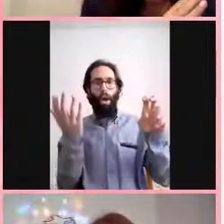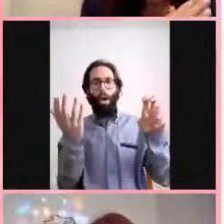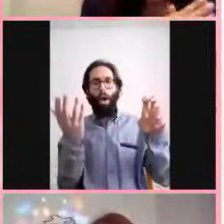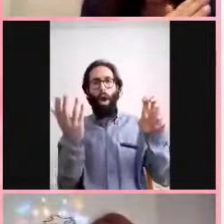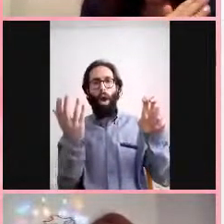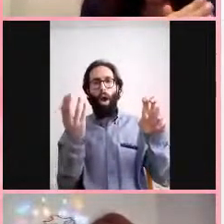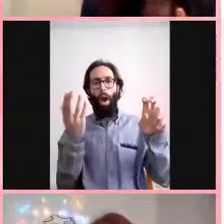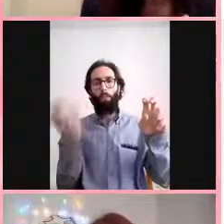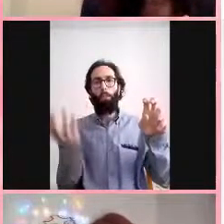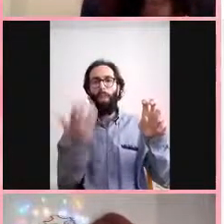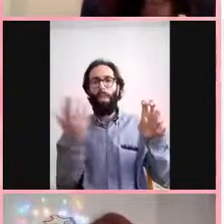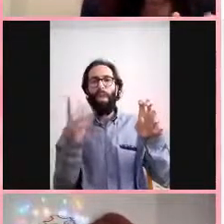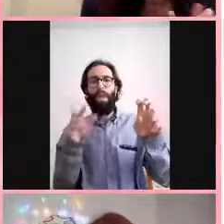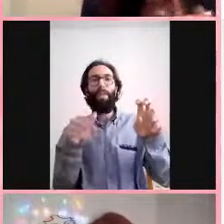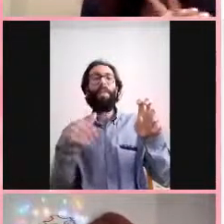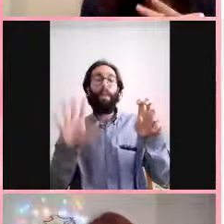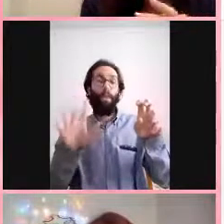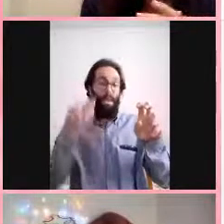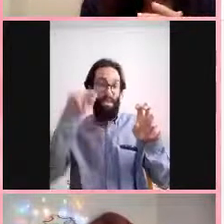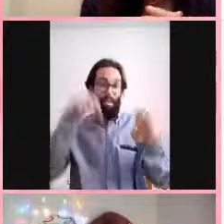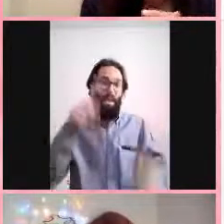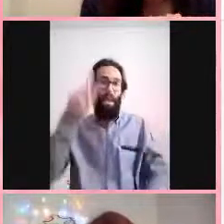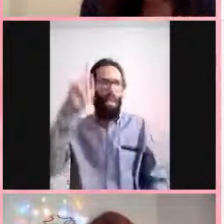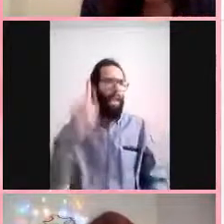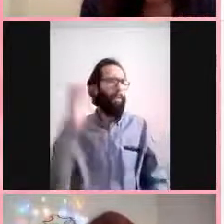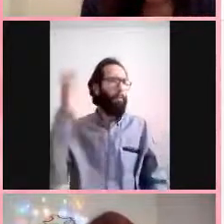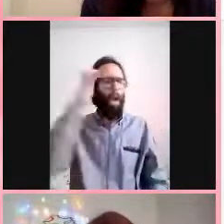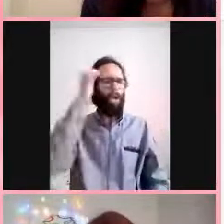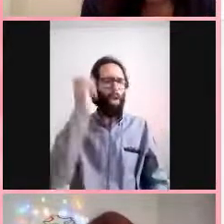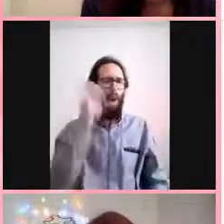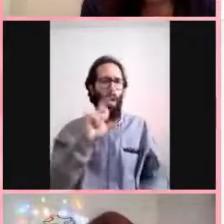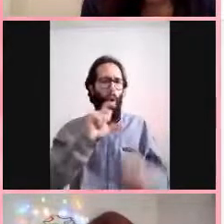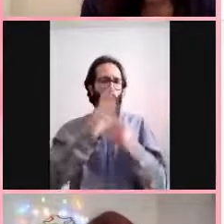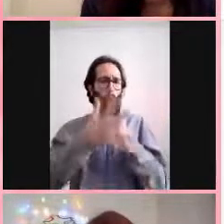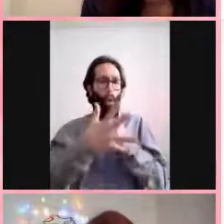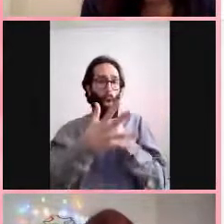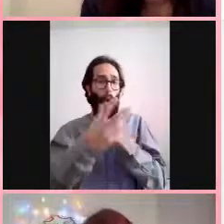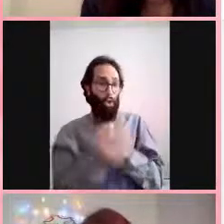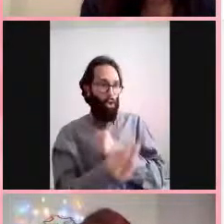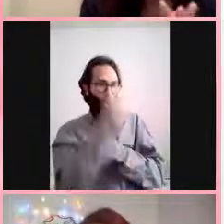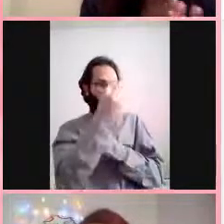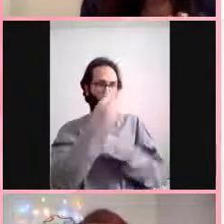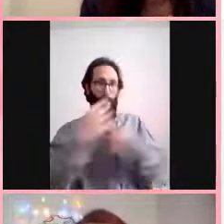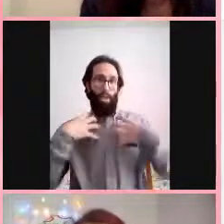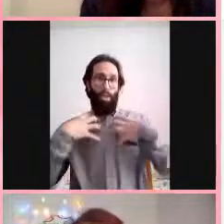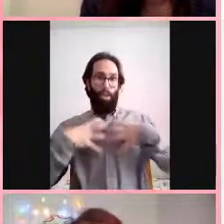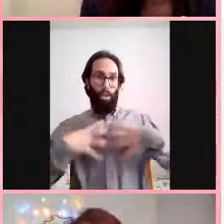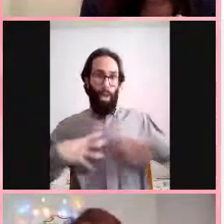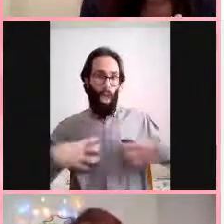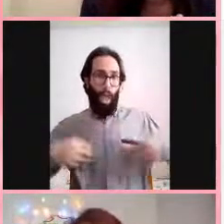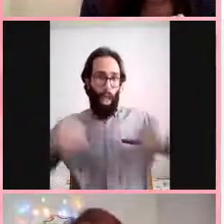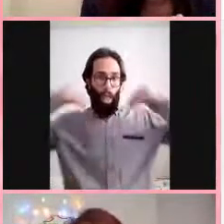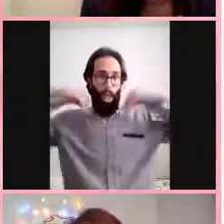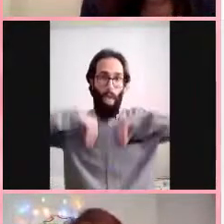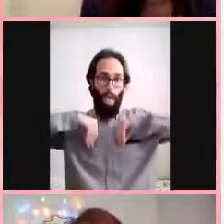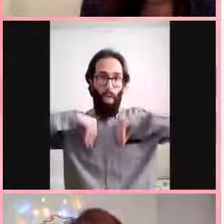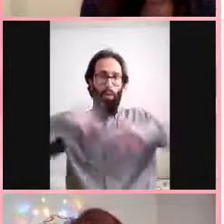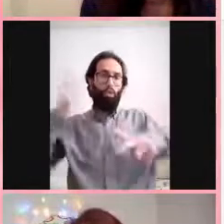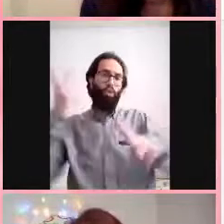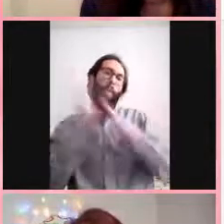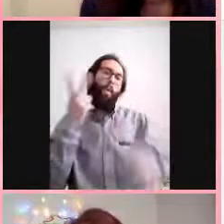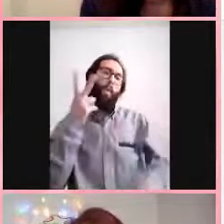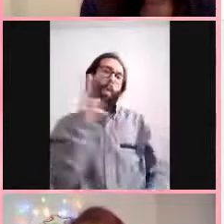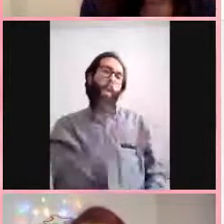iniyordu ve akciğer zaten ölümcül bir organ hani akciğerin olmadan yaşayamıyorsun karaciğer de öyledir mesela aslında